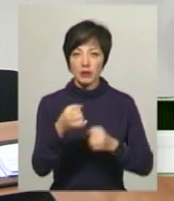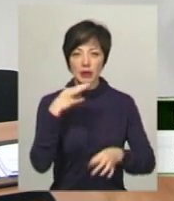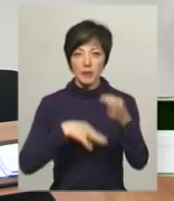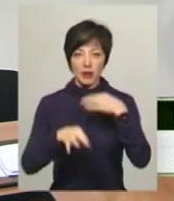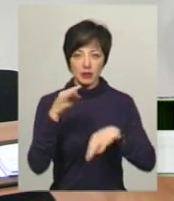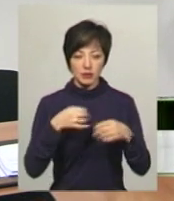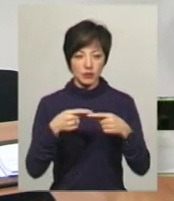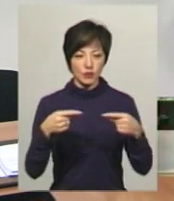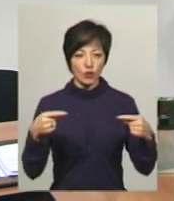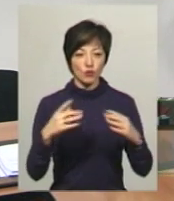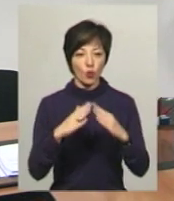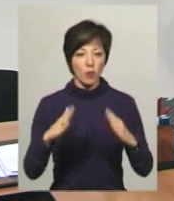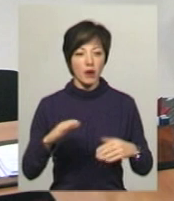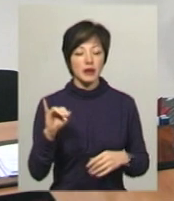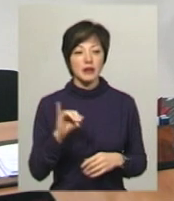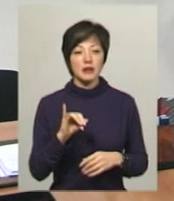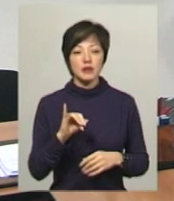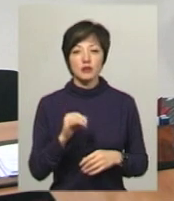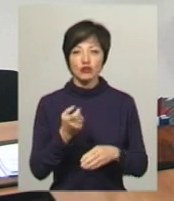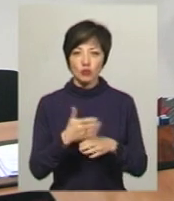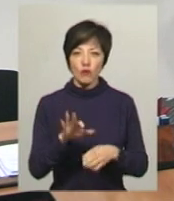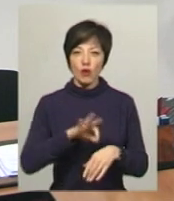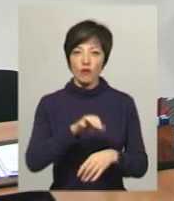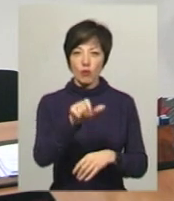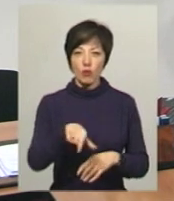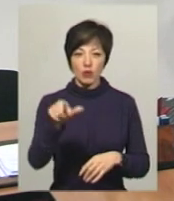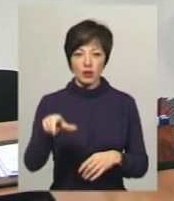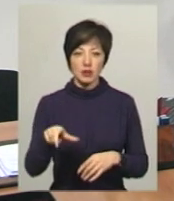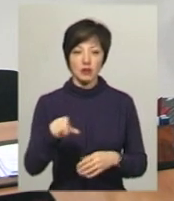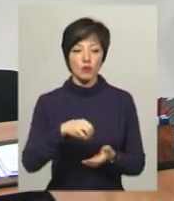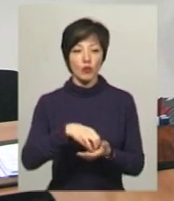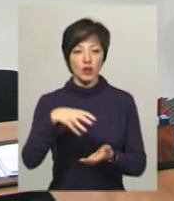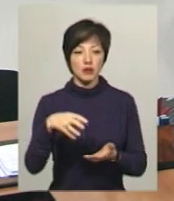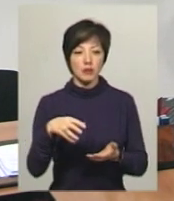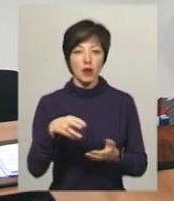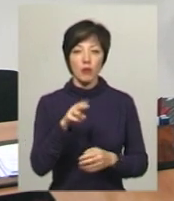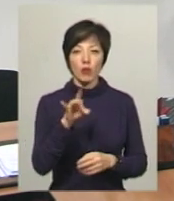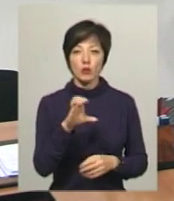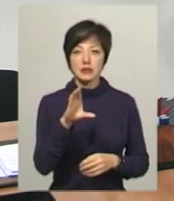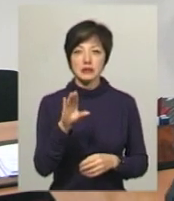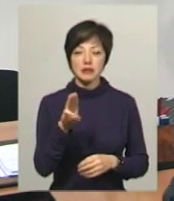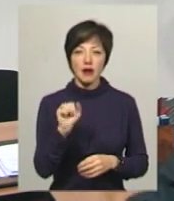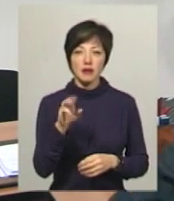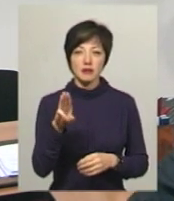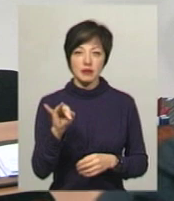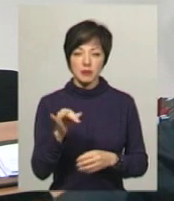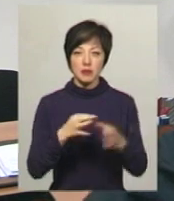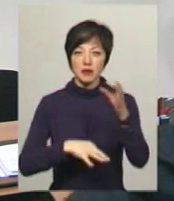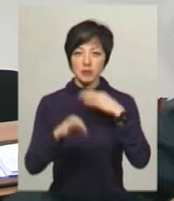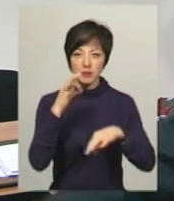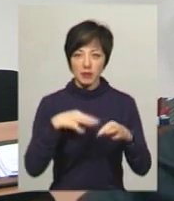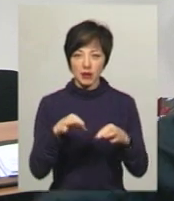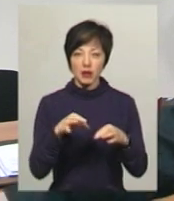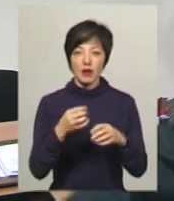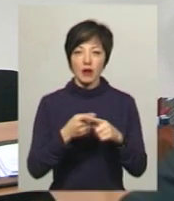препарати вдома. І частково хворі з пухлинами простати, ті, які приймають препарати,